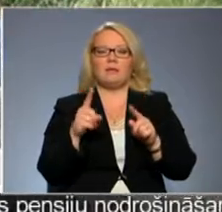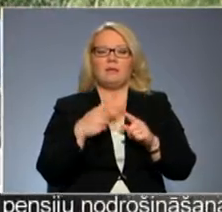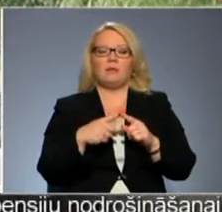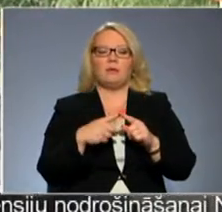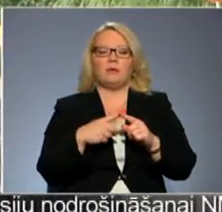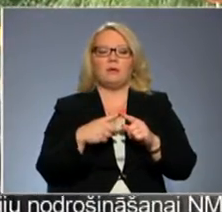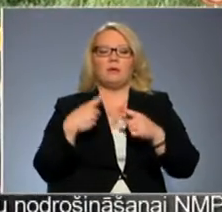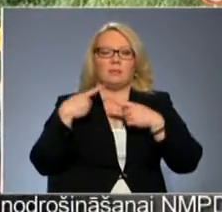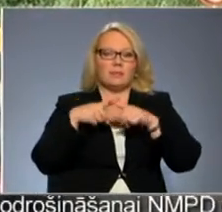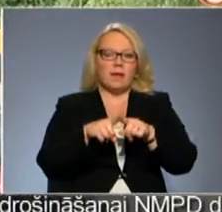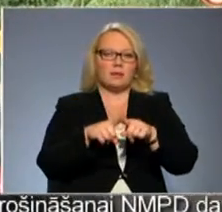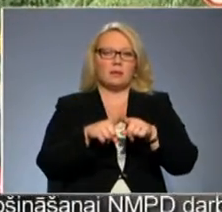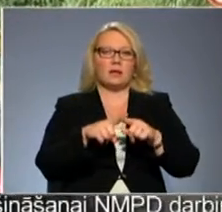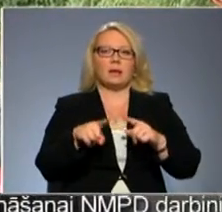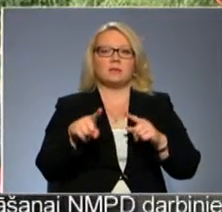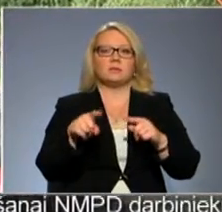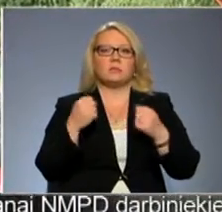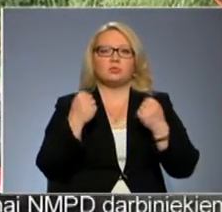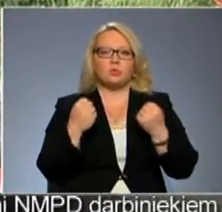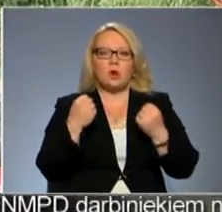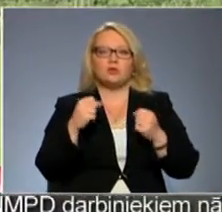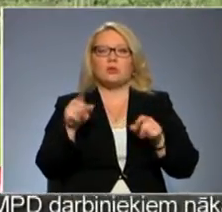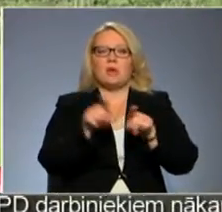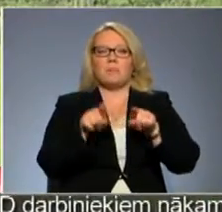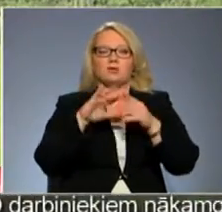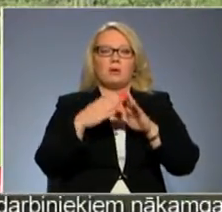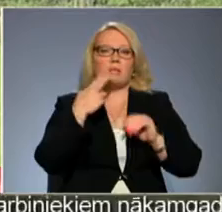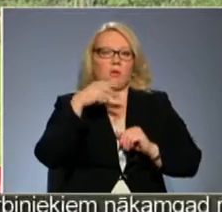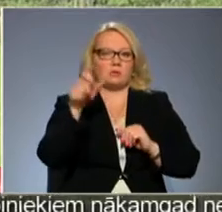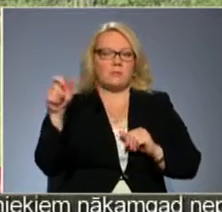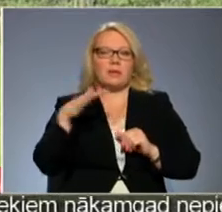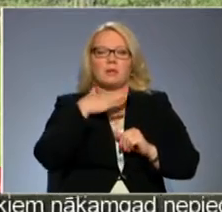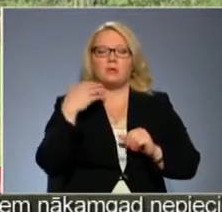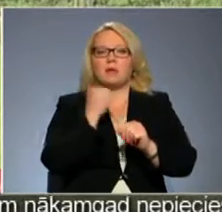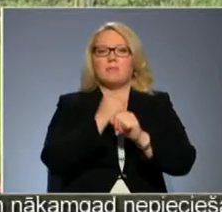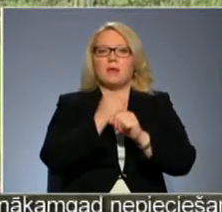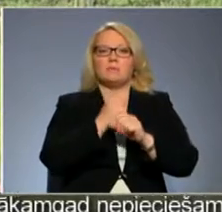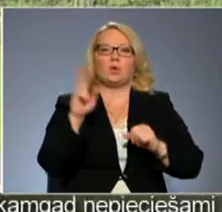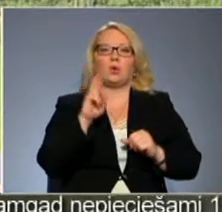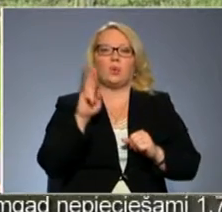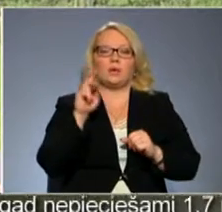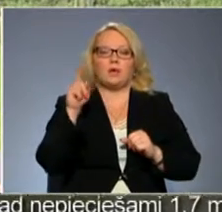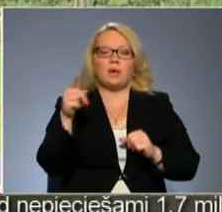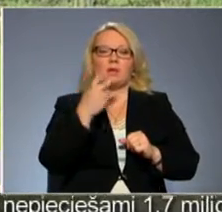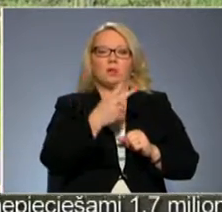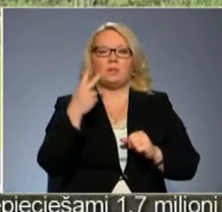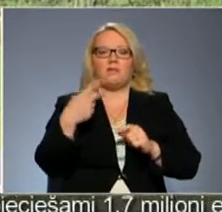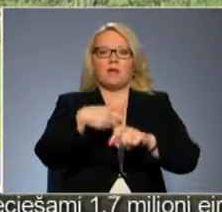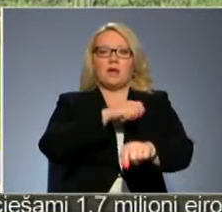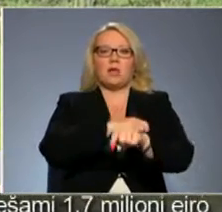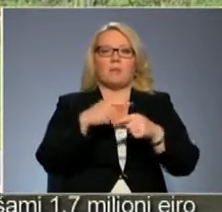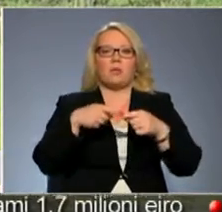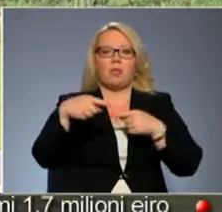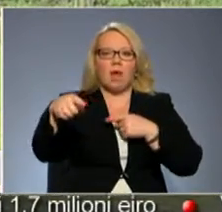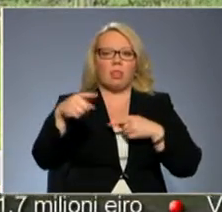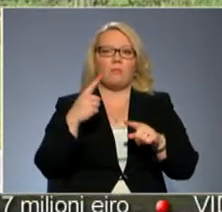tehnikas uzturējušana tiem pašam lauksēmniekiem. Daudziem darbs ir rūjienā, tas ir 22 km attālumā.